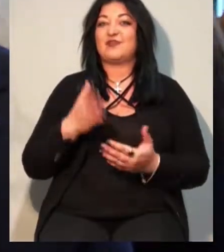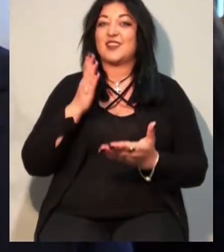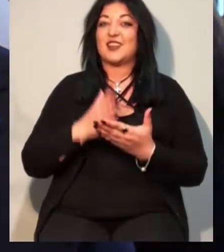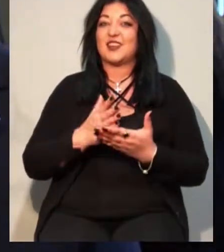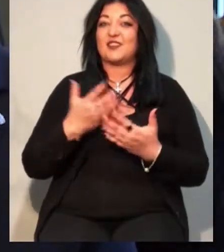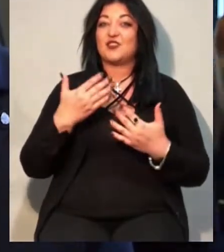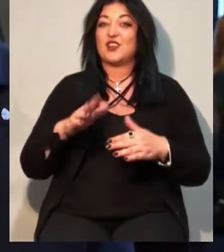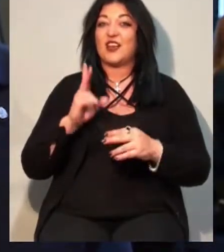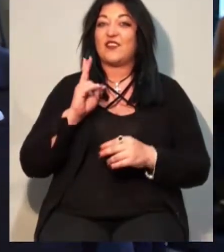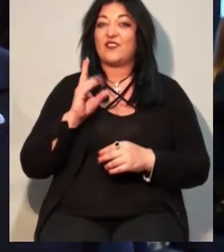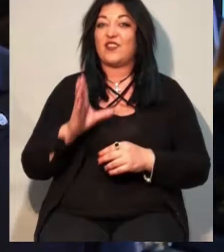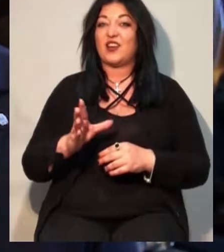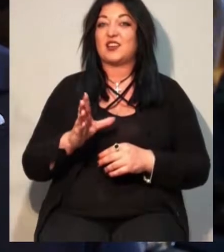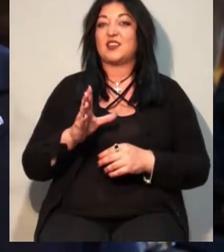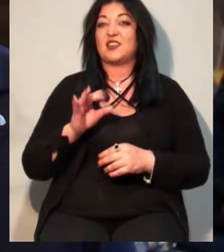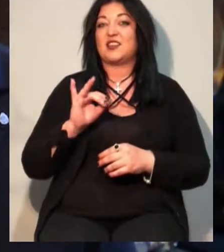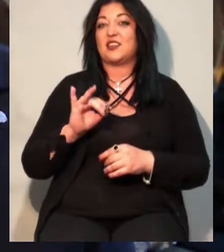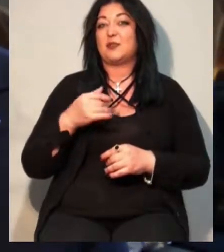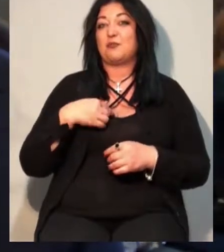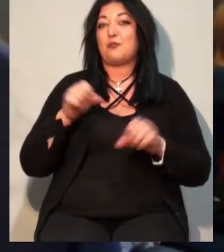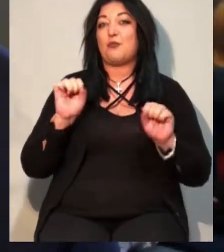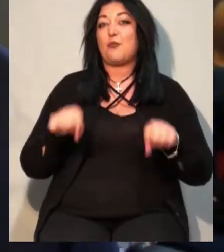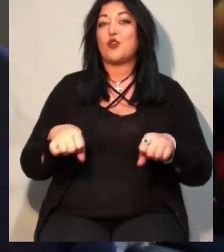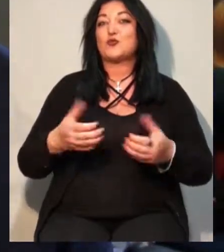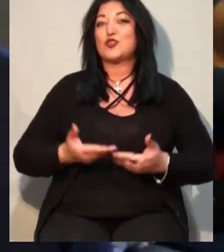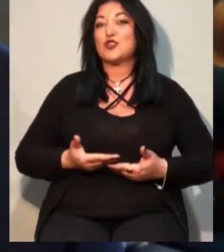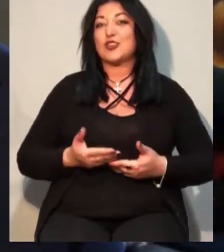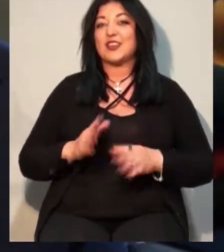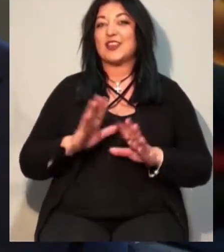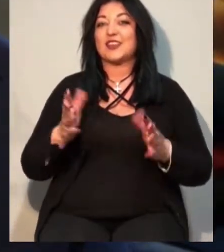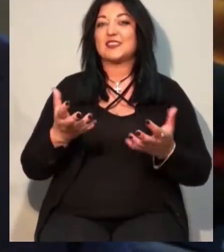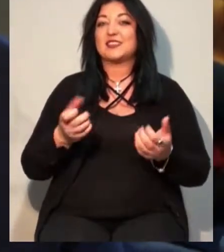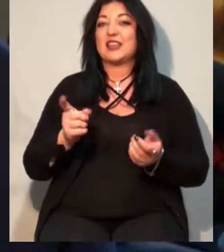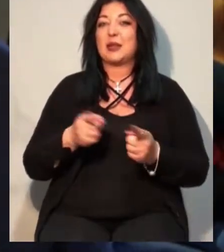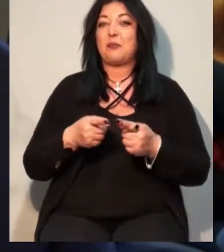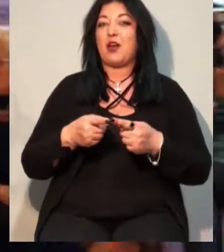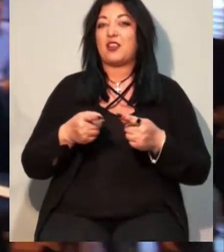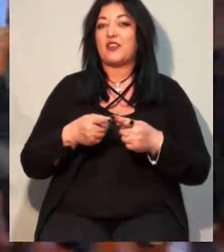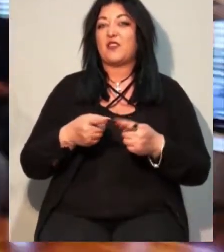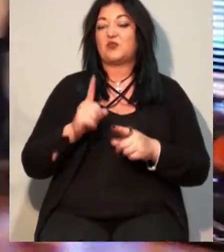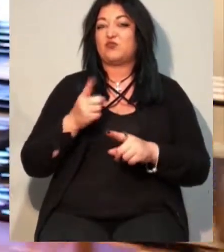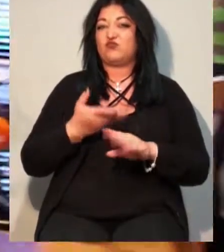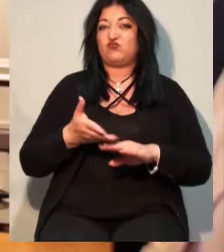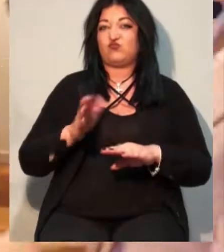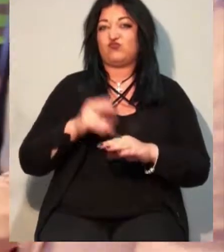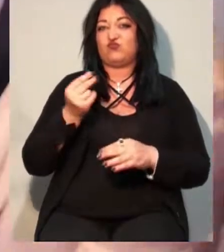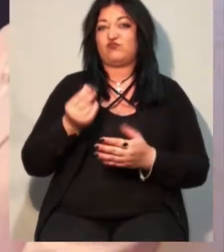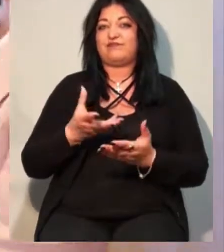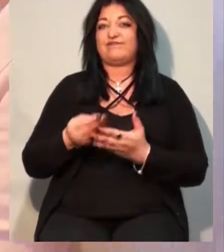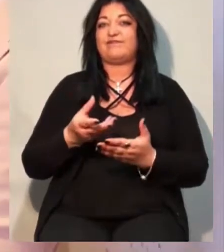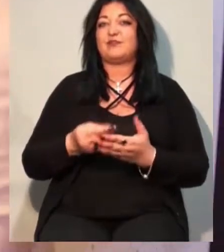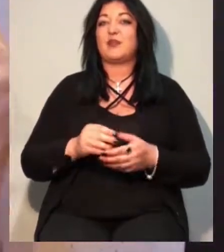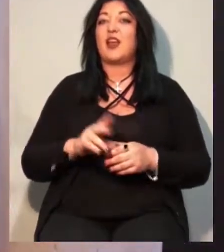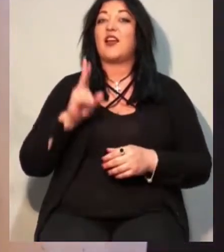можемо жити, не знімати квартири, тому що це тяжко знімати квартири. Квартири морякам